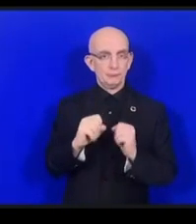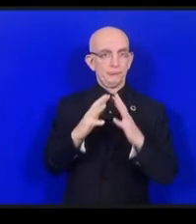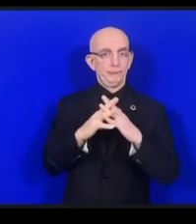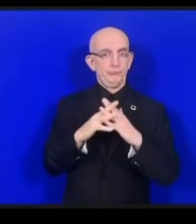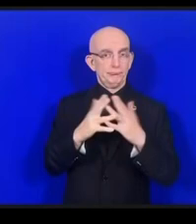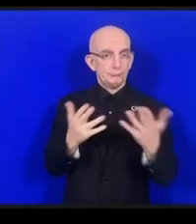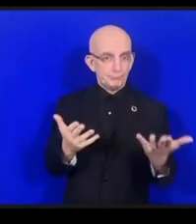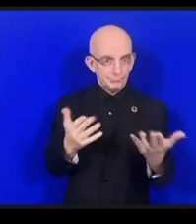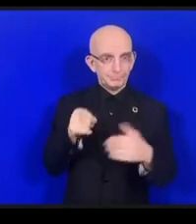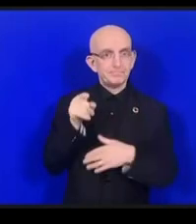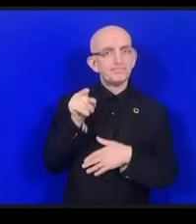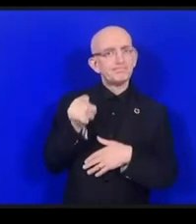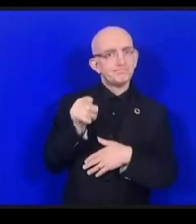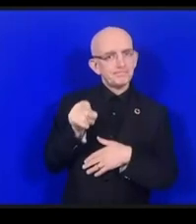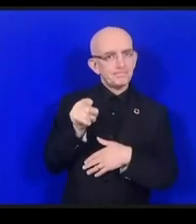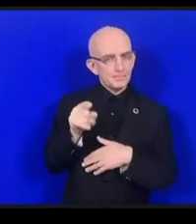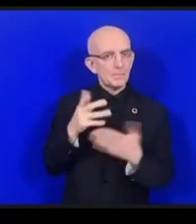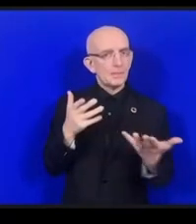もう我々が